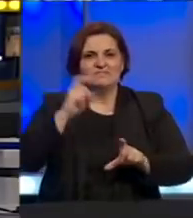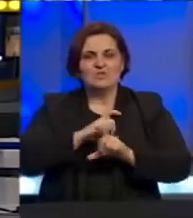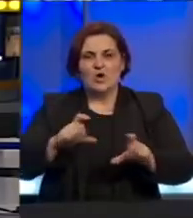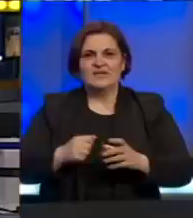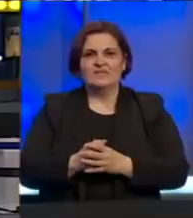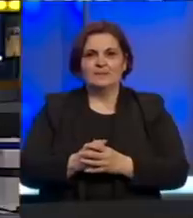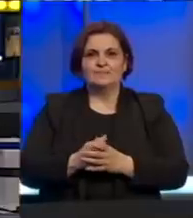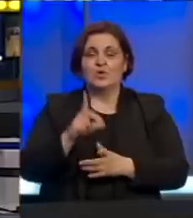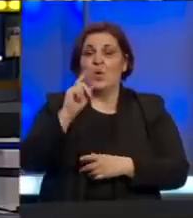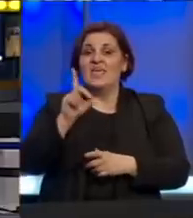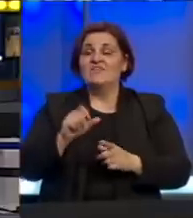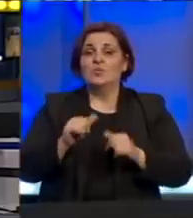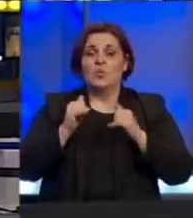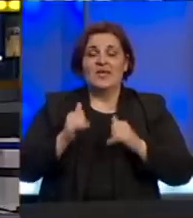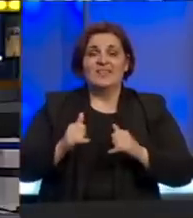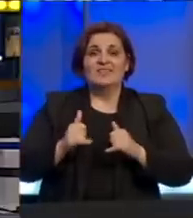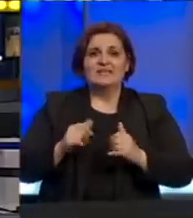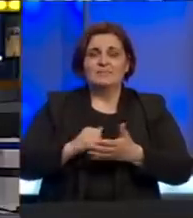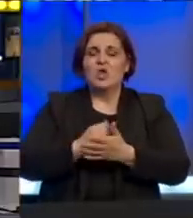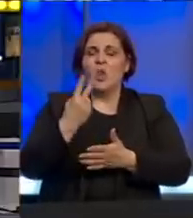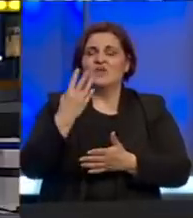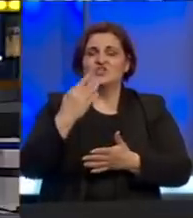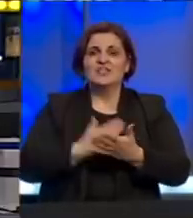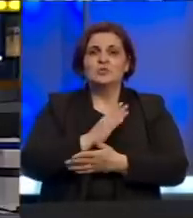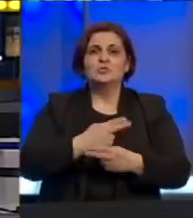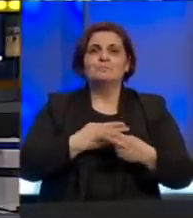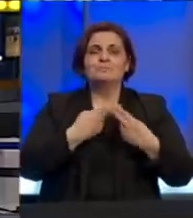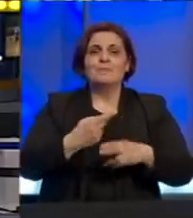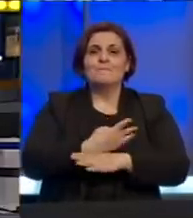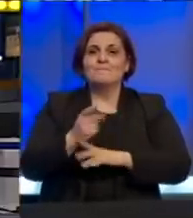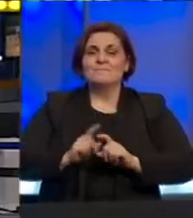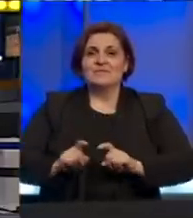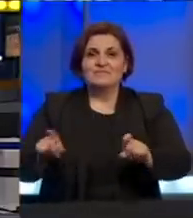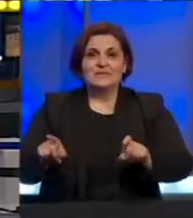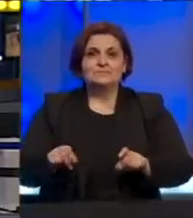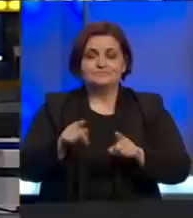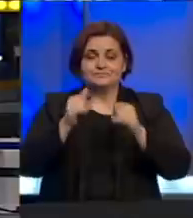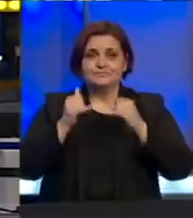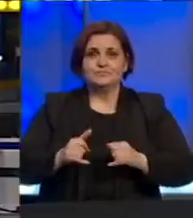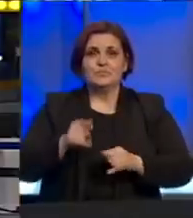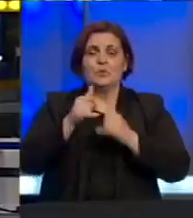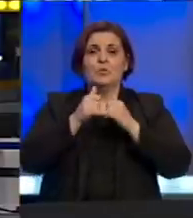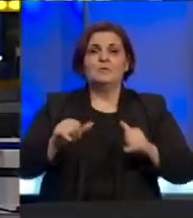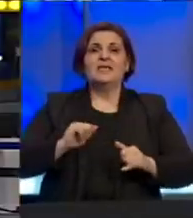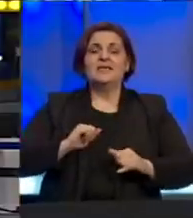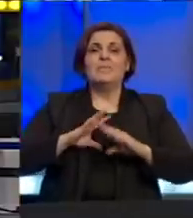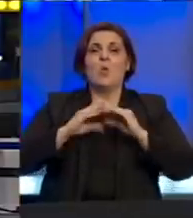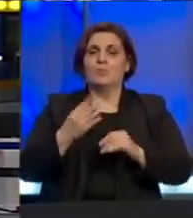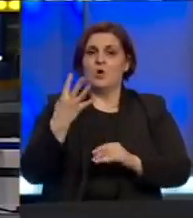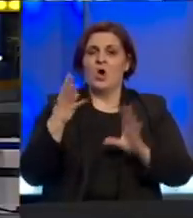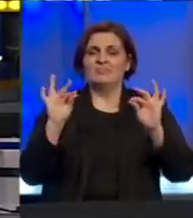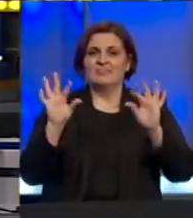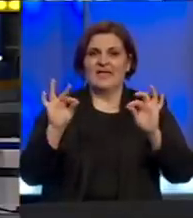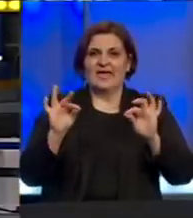U Livnu su danas zabilježana nova četiri slučaja zaraze koronavirusom, tako da ih do sada u tom gradu ima ukupno deset.